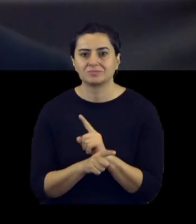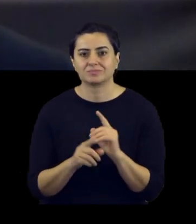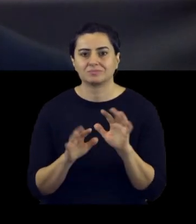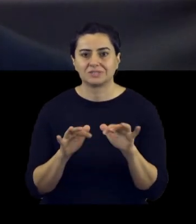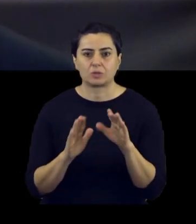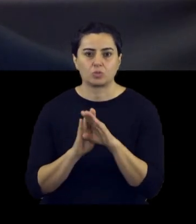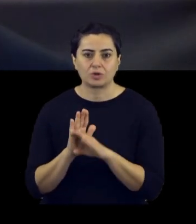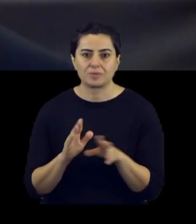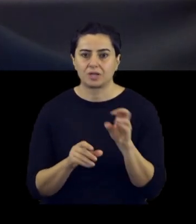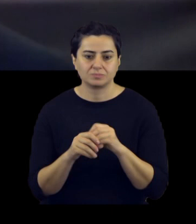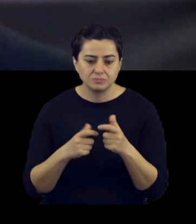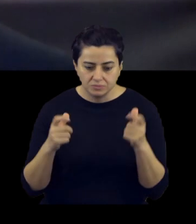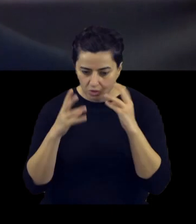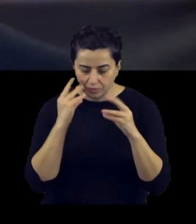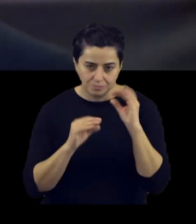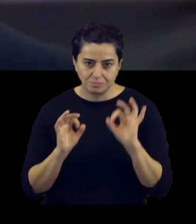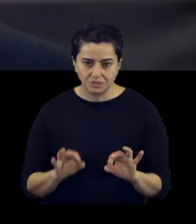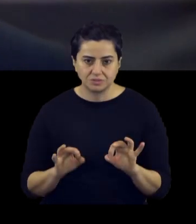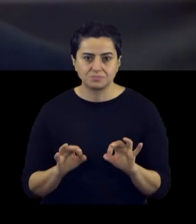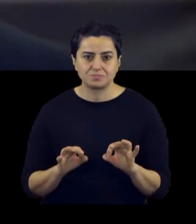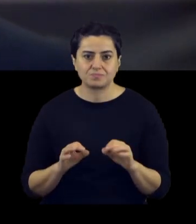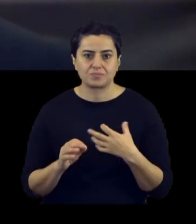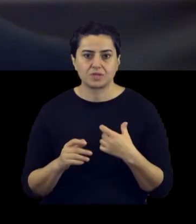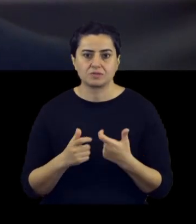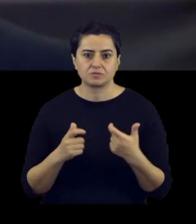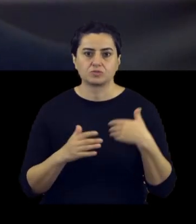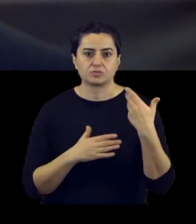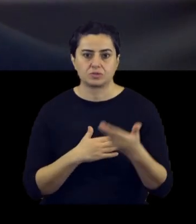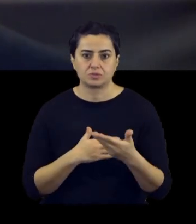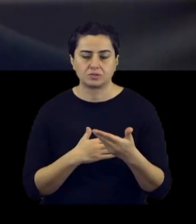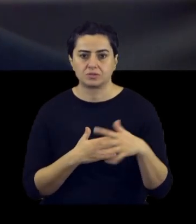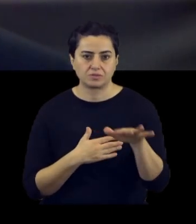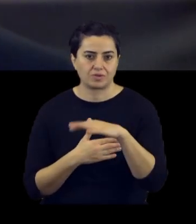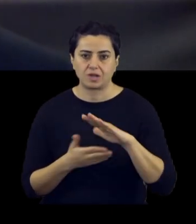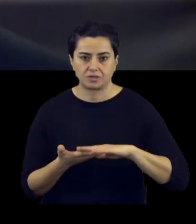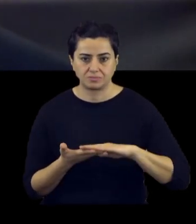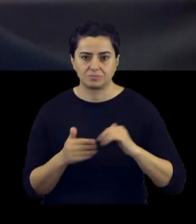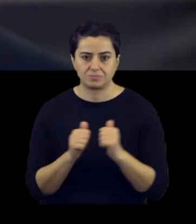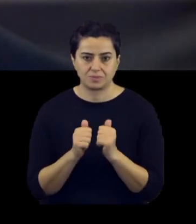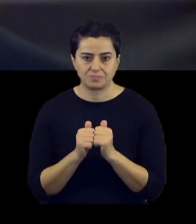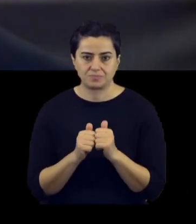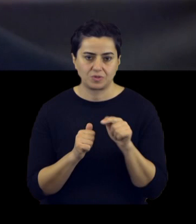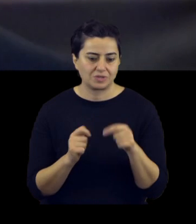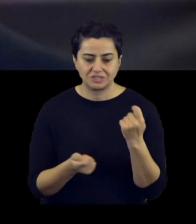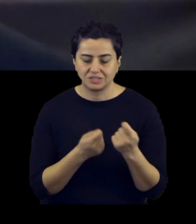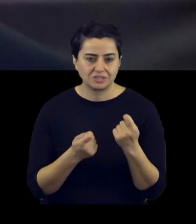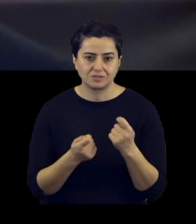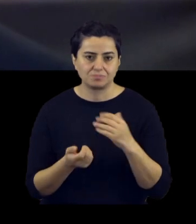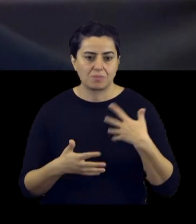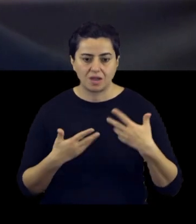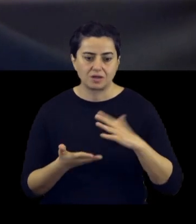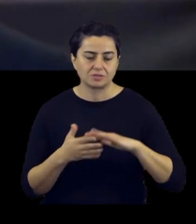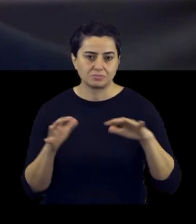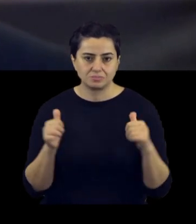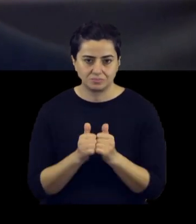başladım. Ve bu şekilde de belirli bir mesafe katettim. Daha sonra etrafımdaki arkadaşlarımla beraber bu işlerle ilgilenen